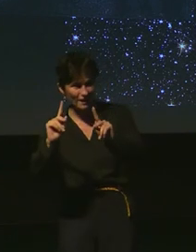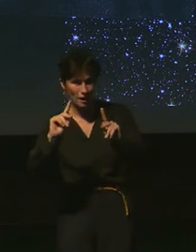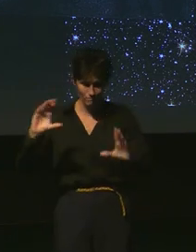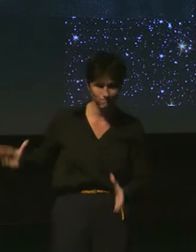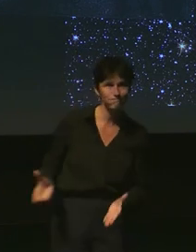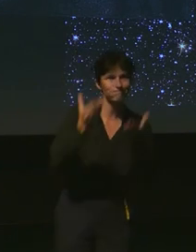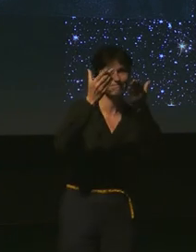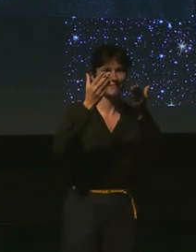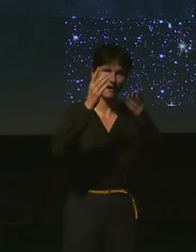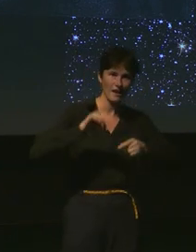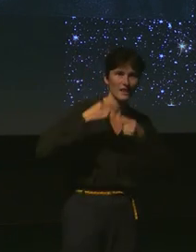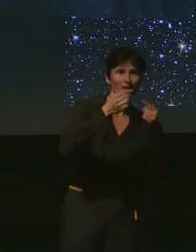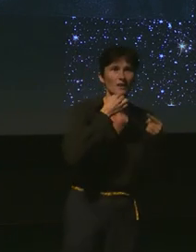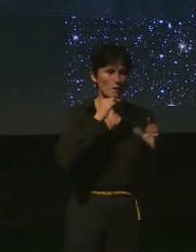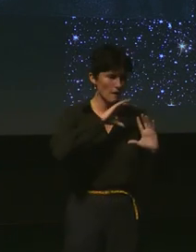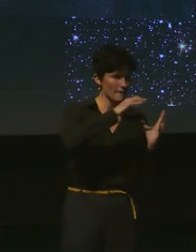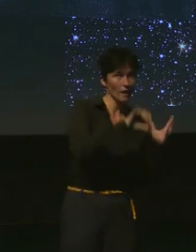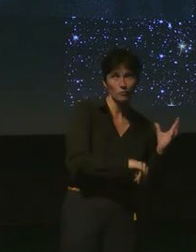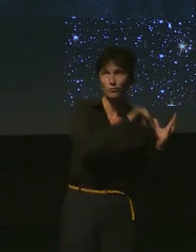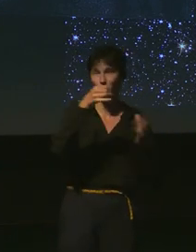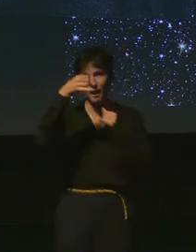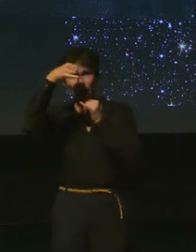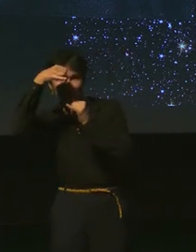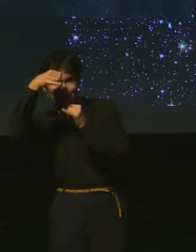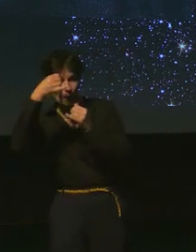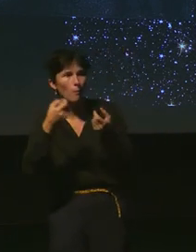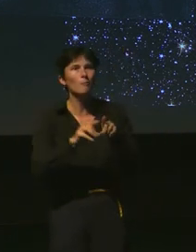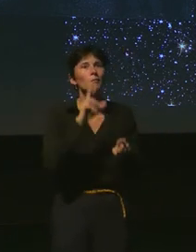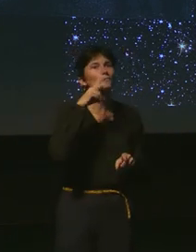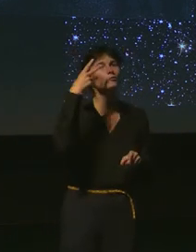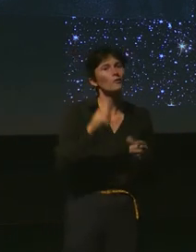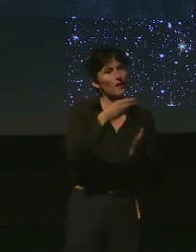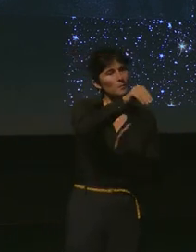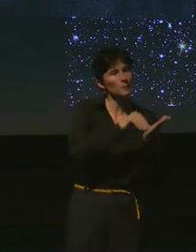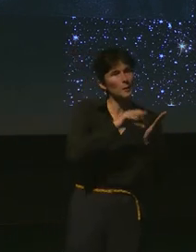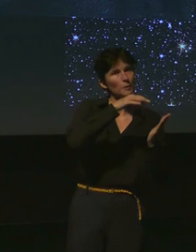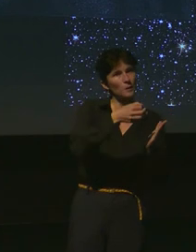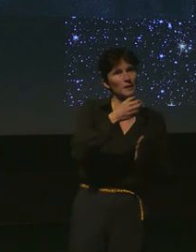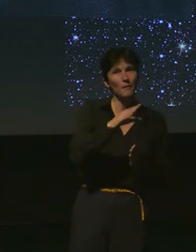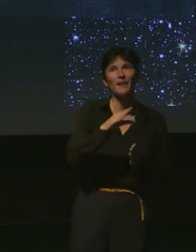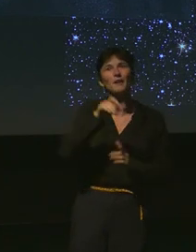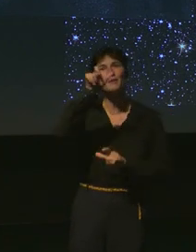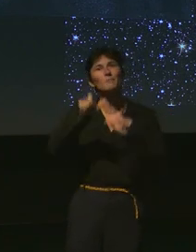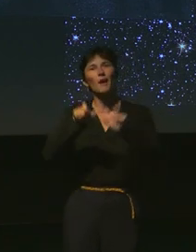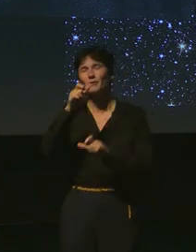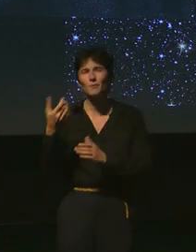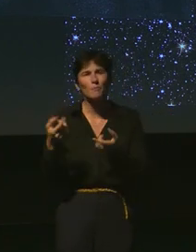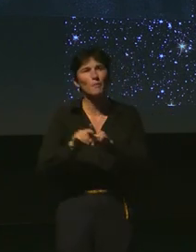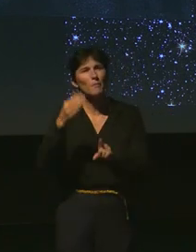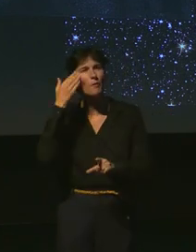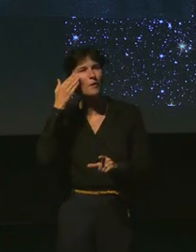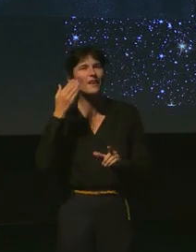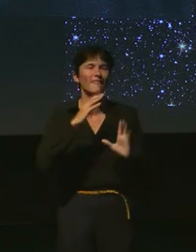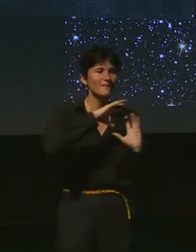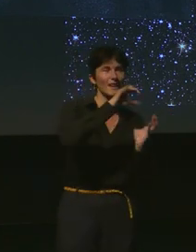non pas de la terre à la vie comme Julien l'a écrit mais nous allons prendre les mêmes héros de la terre à la vie qui